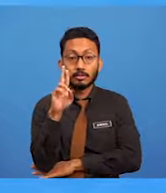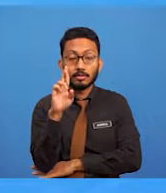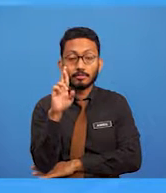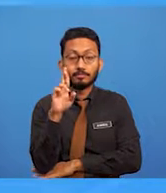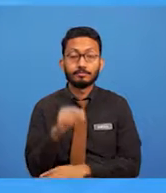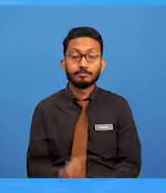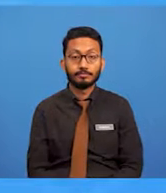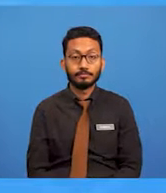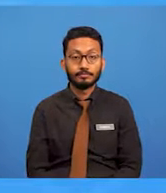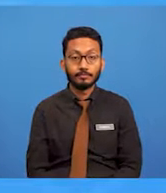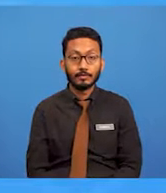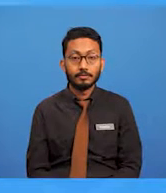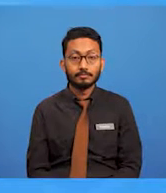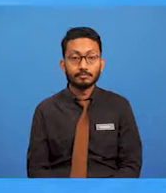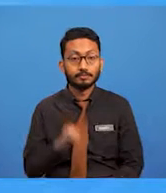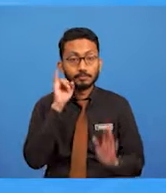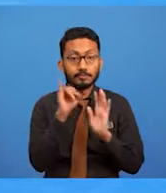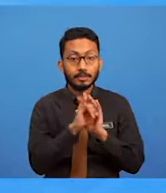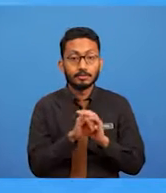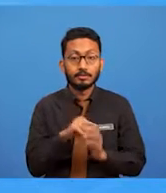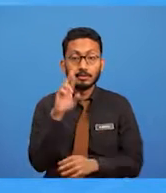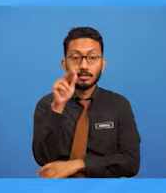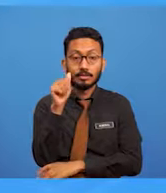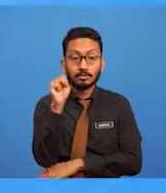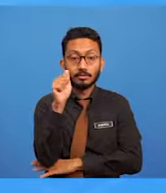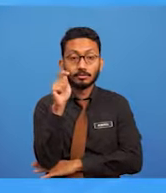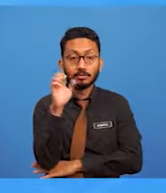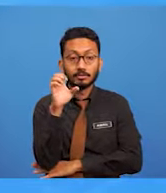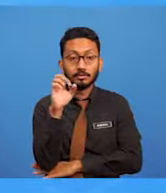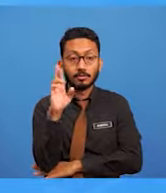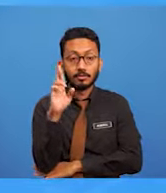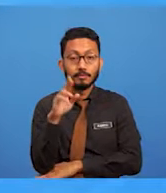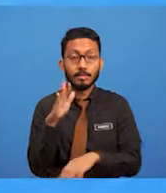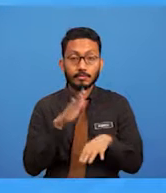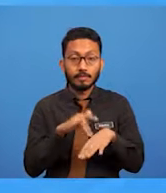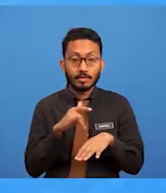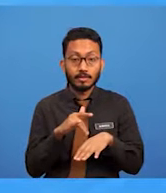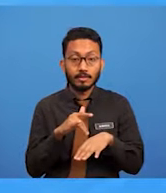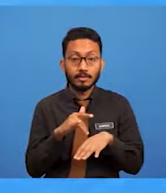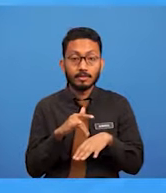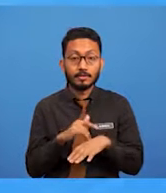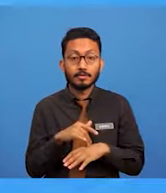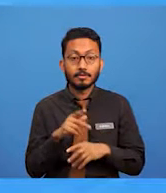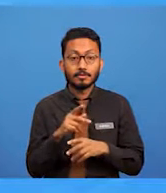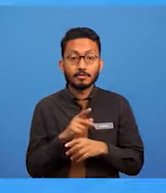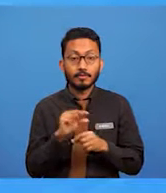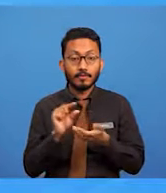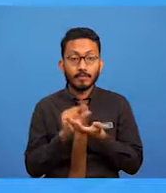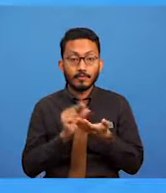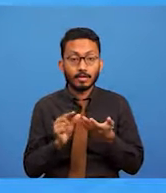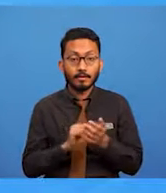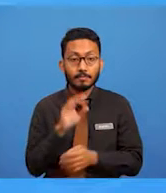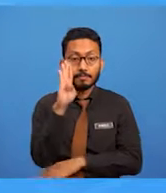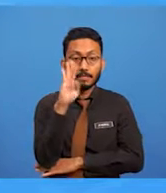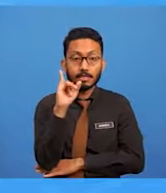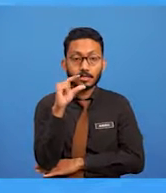Imej raster kadangkala dipanggil grafik bitmap. Kenapa dipanggil grafik bitmap?